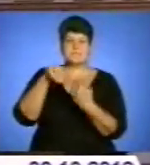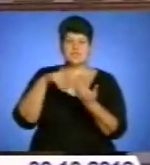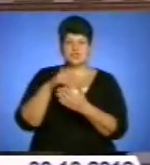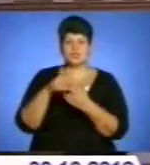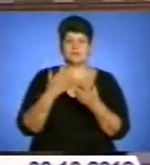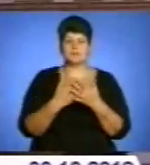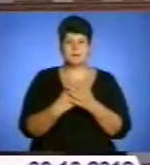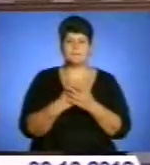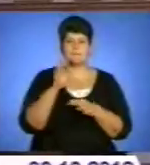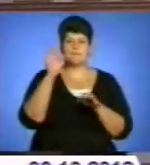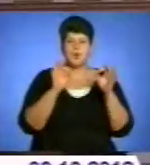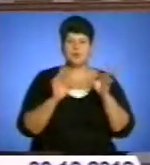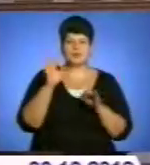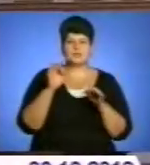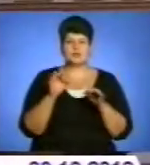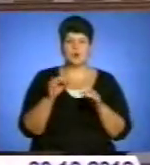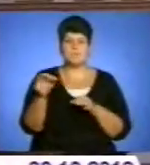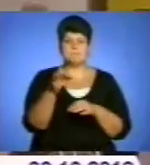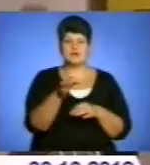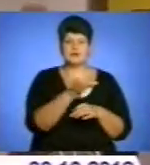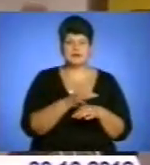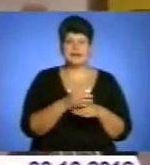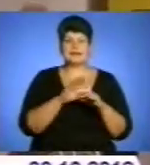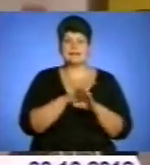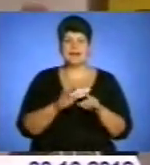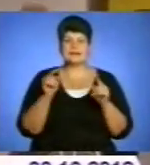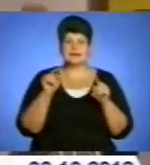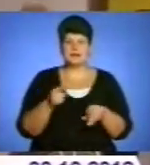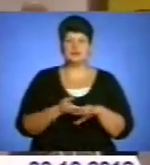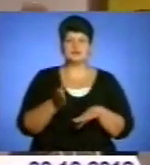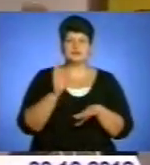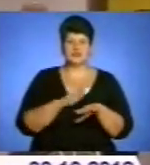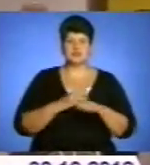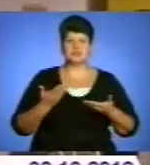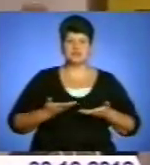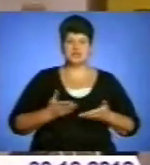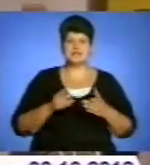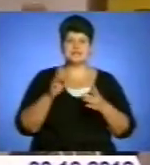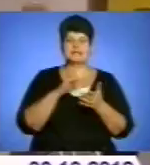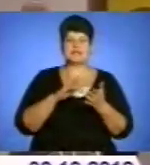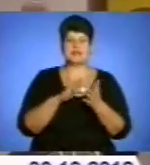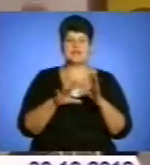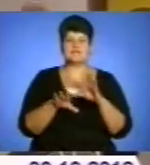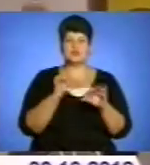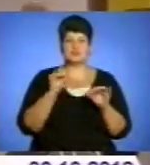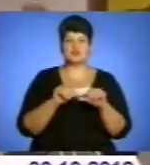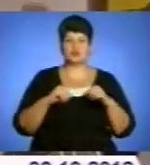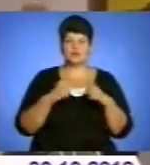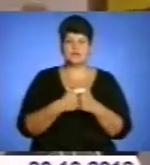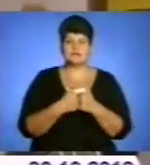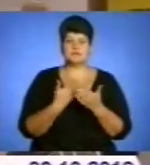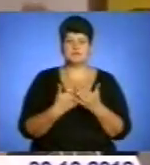пропорційна мажоритарна, не просто там ускладнуло життя Центральній виборчої комісії або учасникам